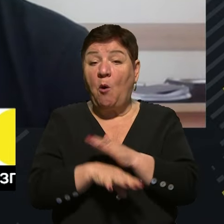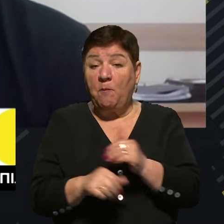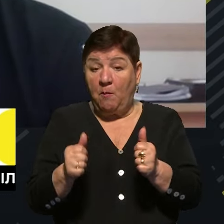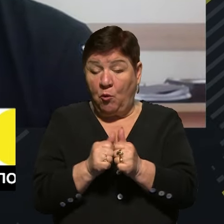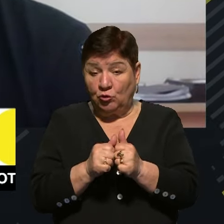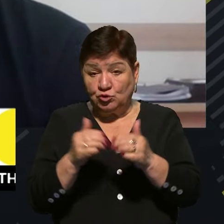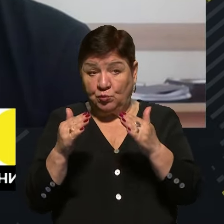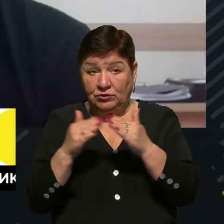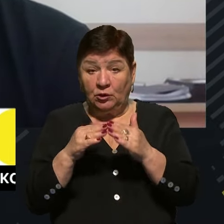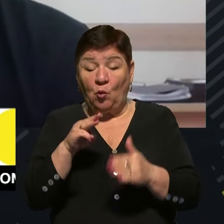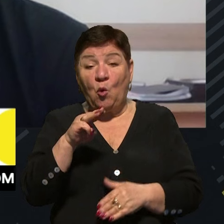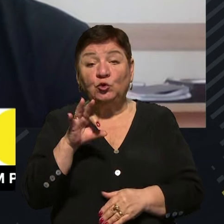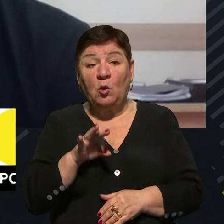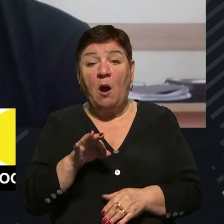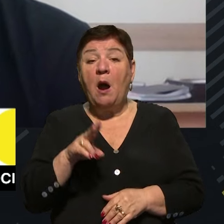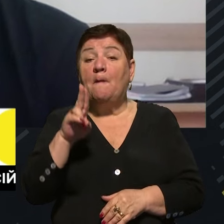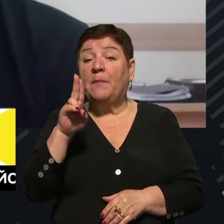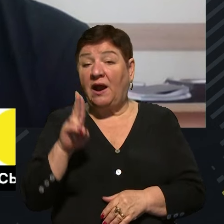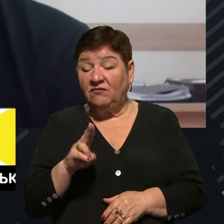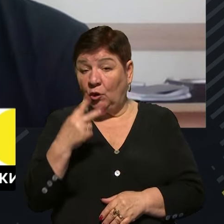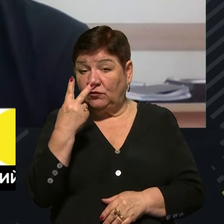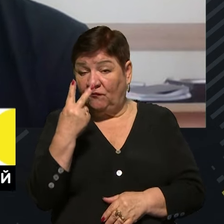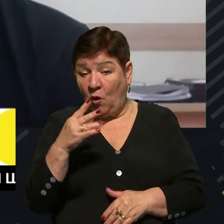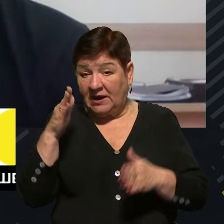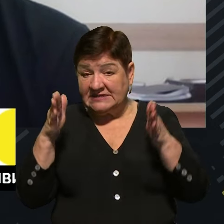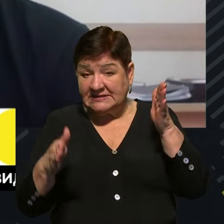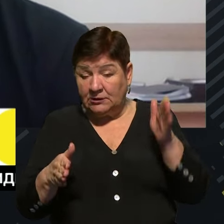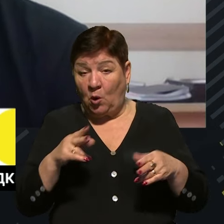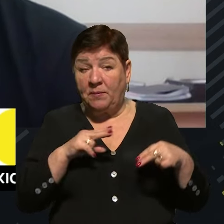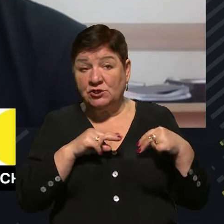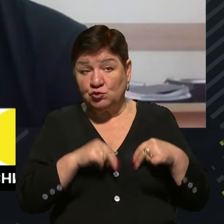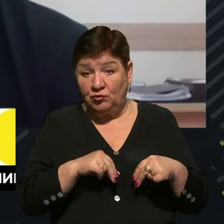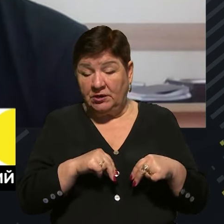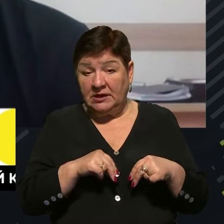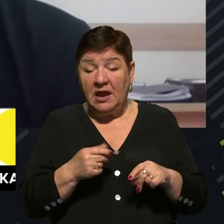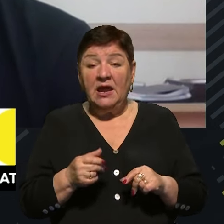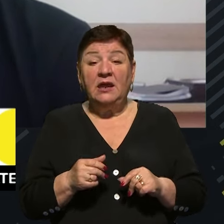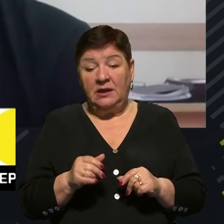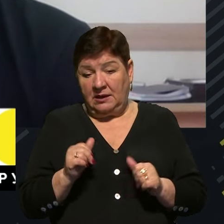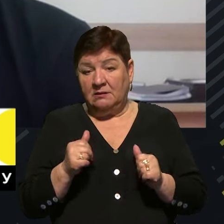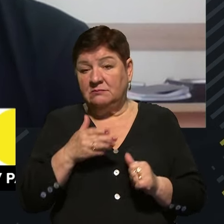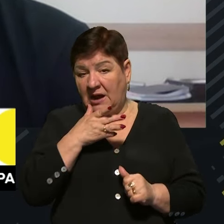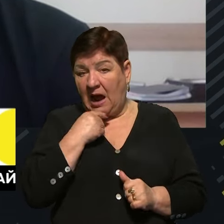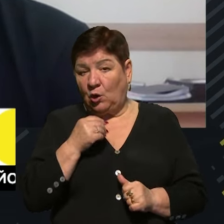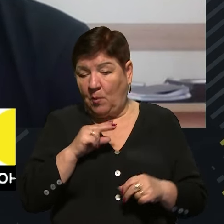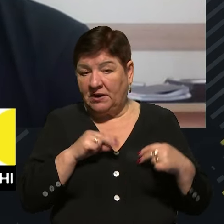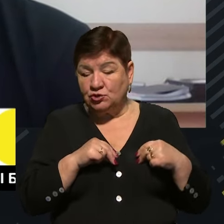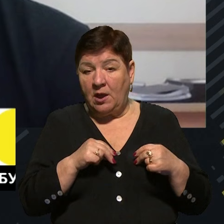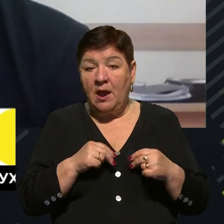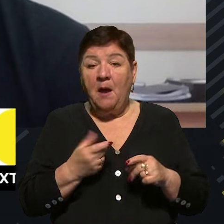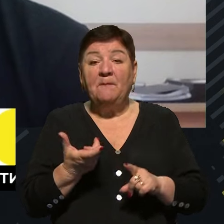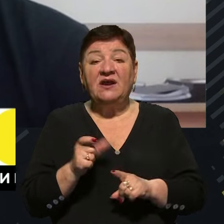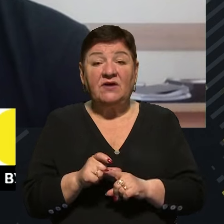з будинком, то правило двох стін працює і досить гарно працює. Переважна кількість